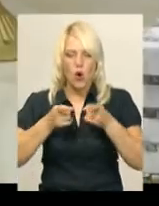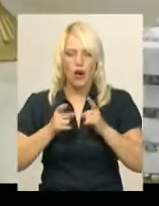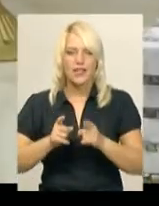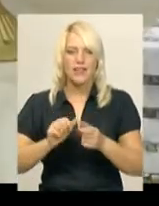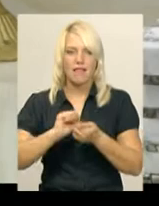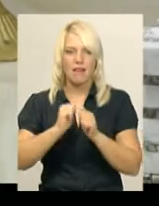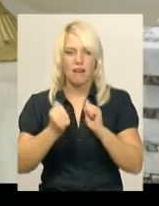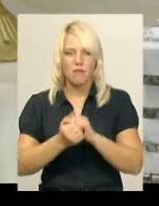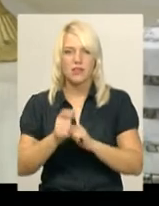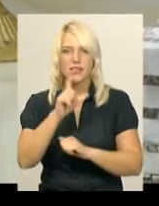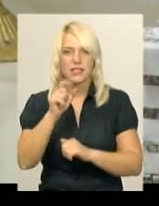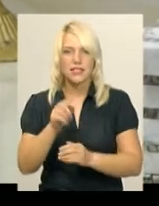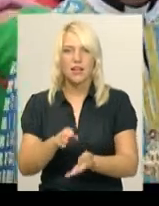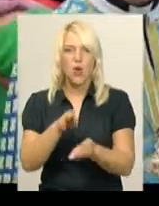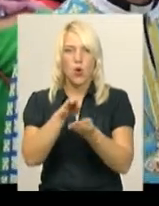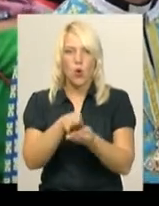Господнього Єрусалиму.